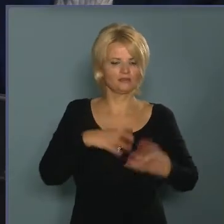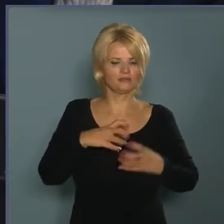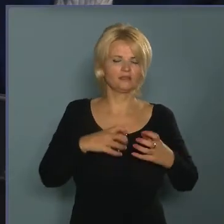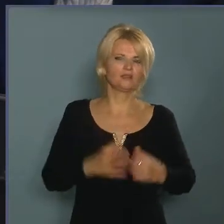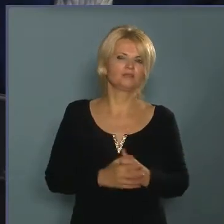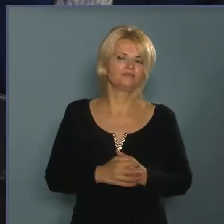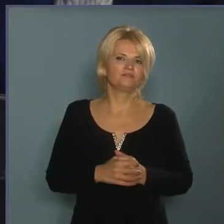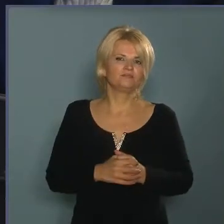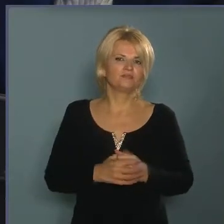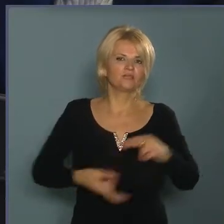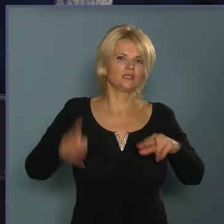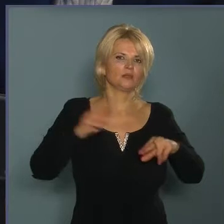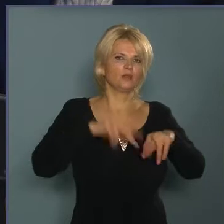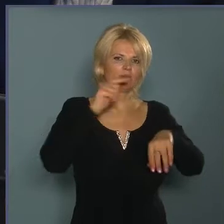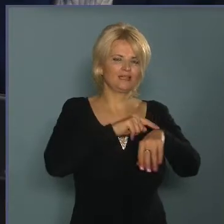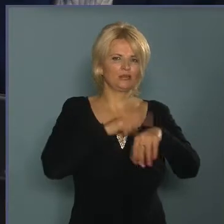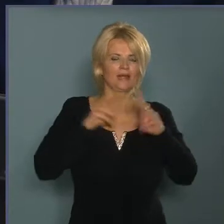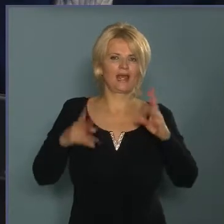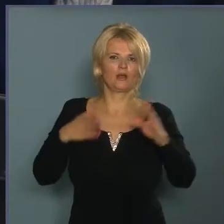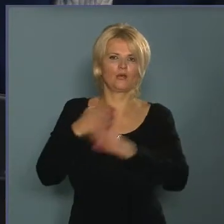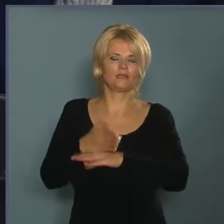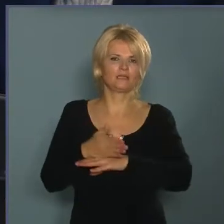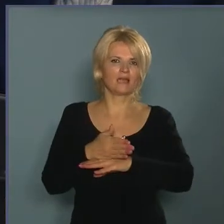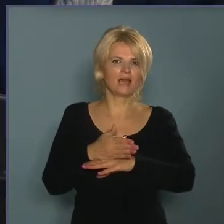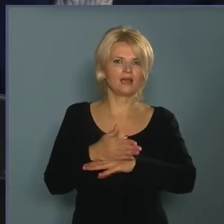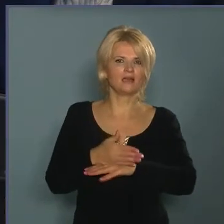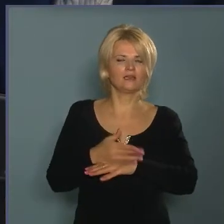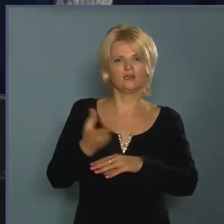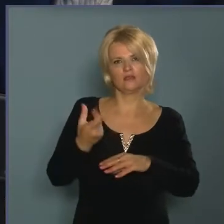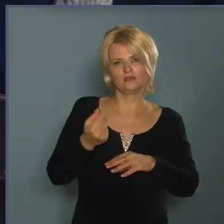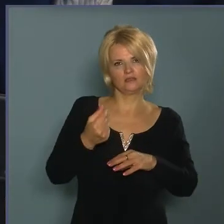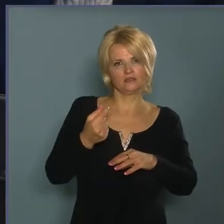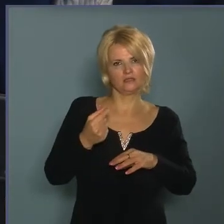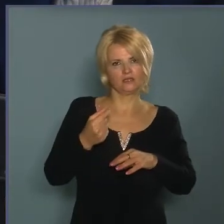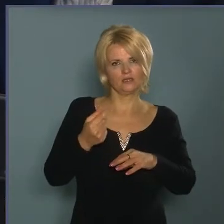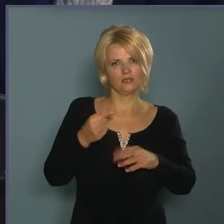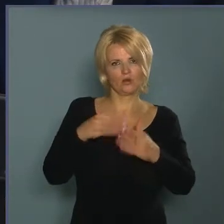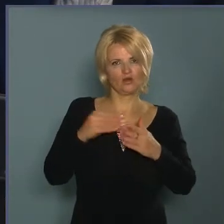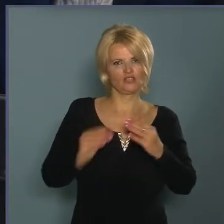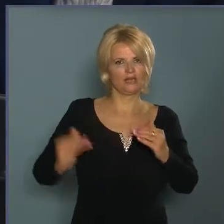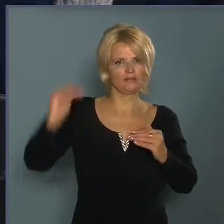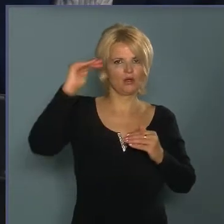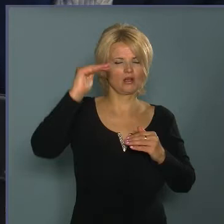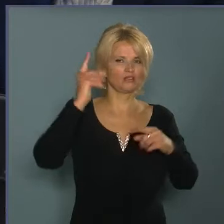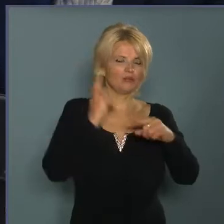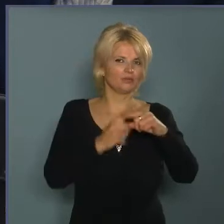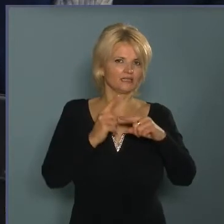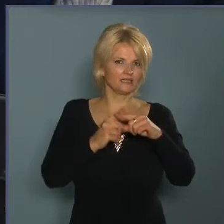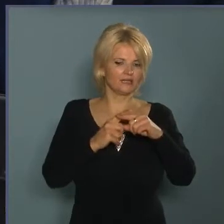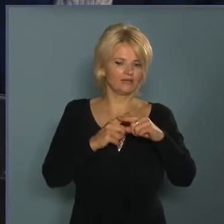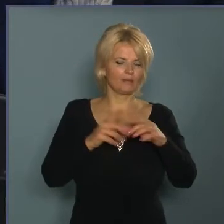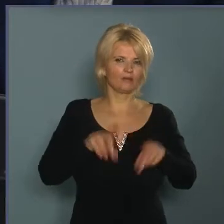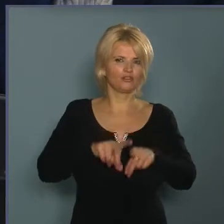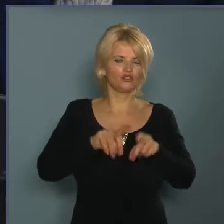több időt igénye, magasabb forrás igénye van. Az már pozitívabban jött a